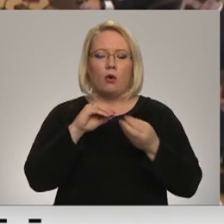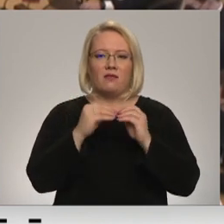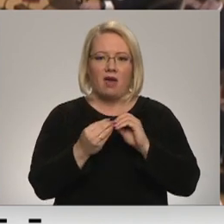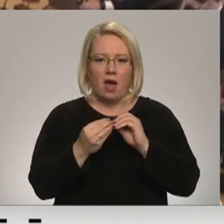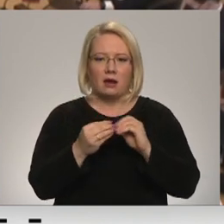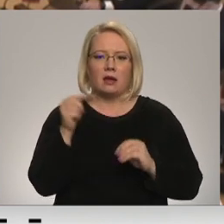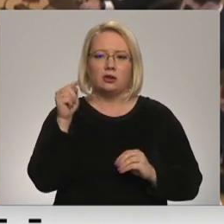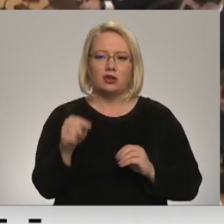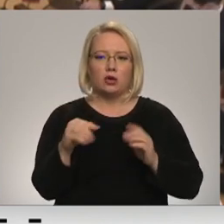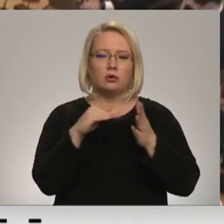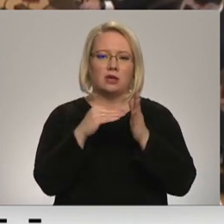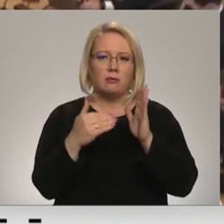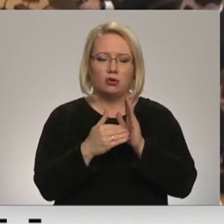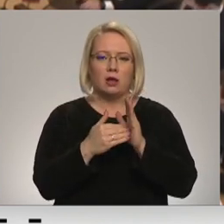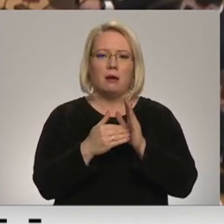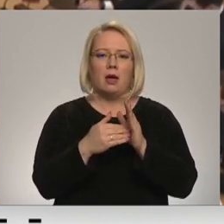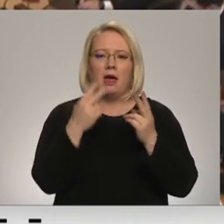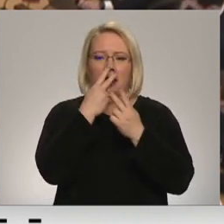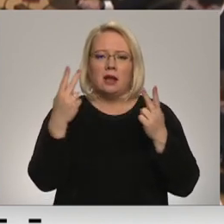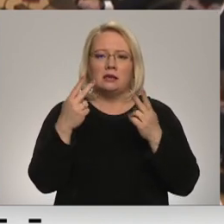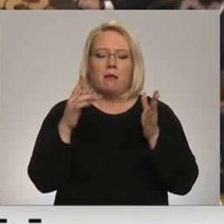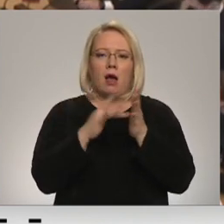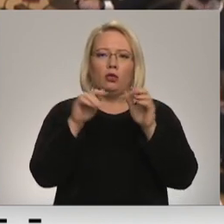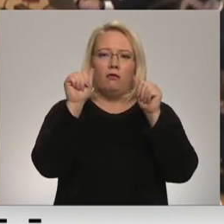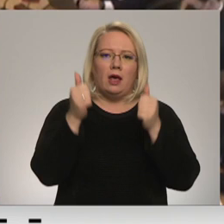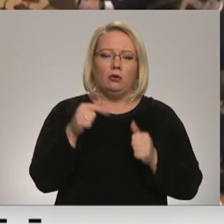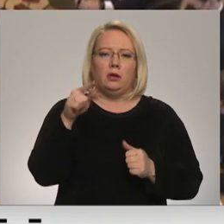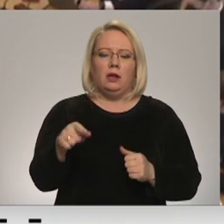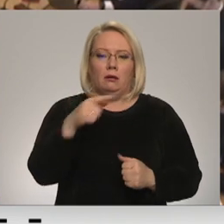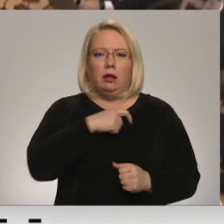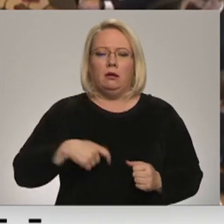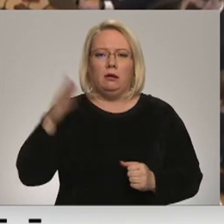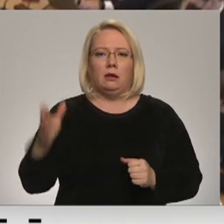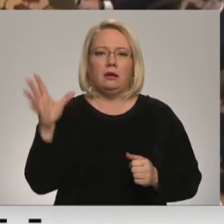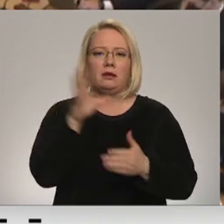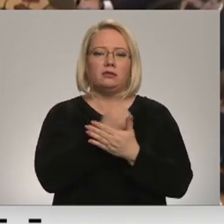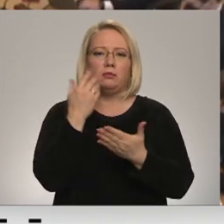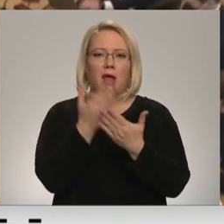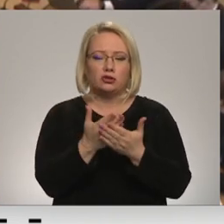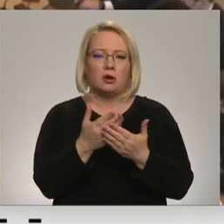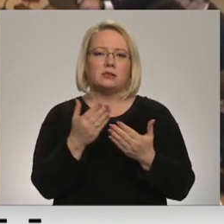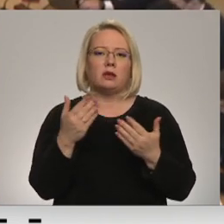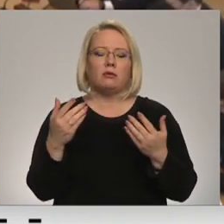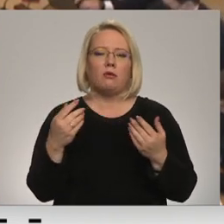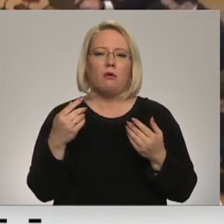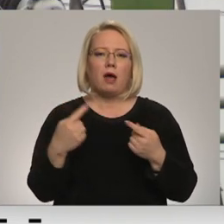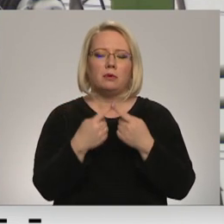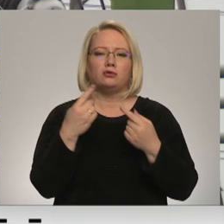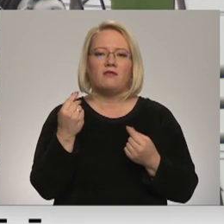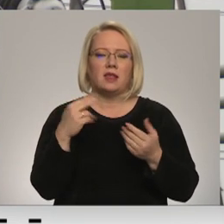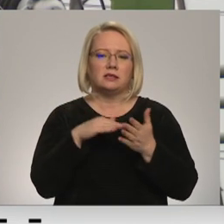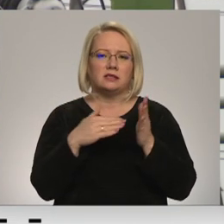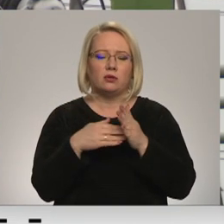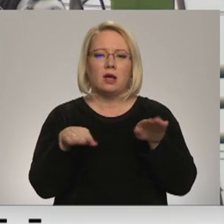apstākļos neredzam veidu, kādā šie studējošie būtu govuši priekšrocība attiecībā finansiālajā situācijā pret citiem.